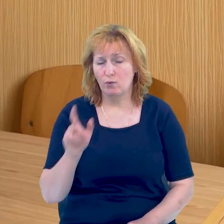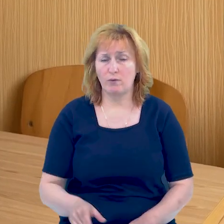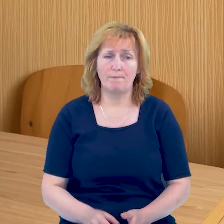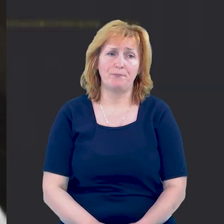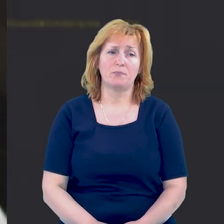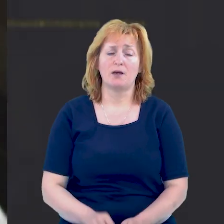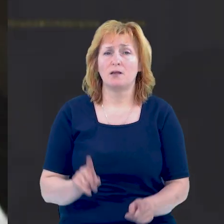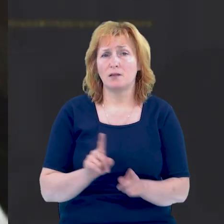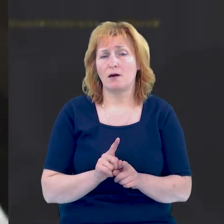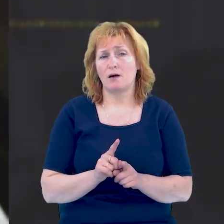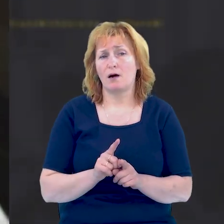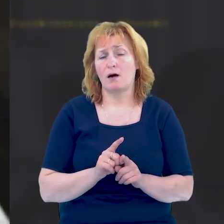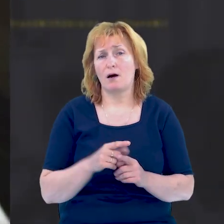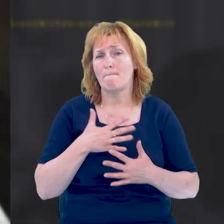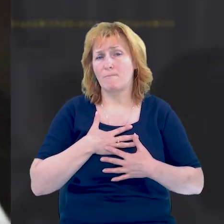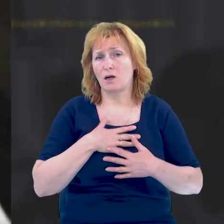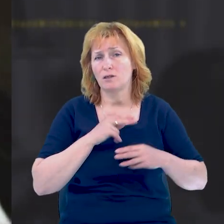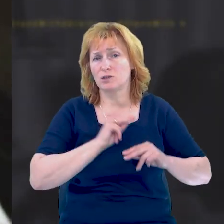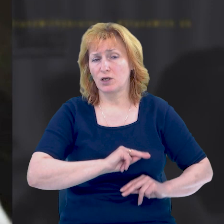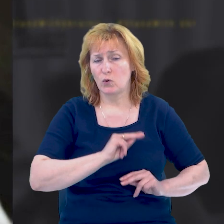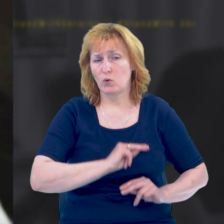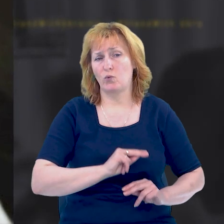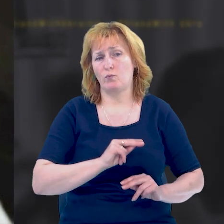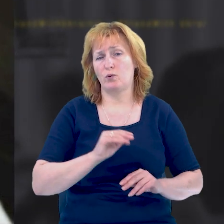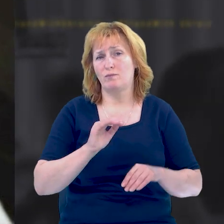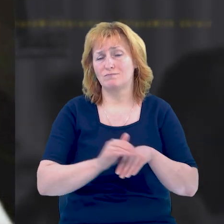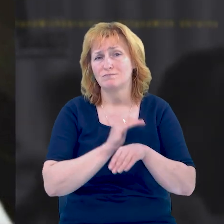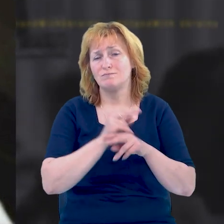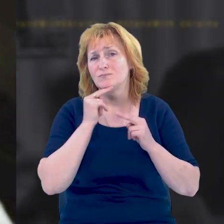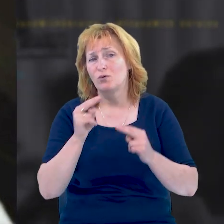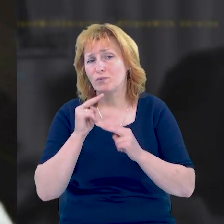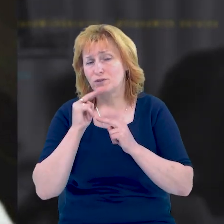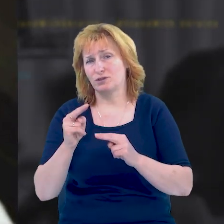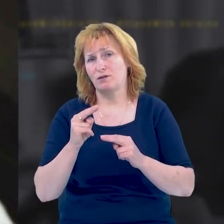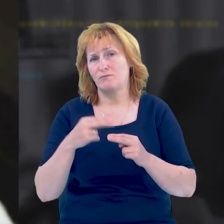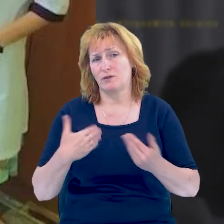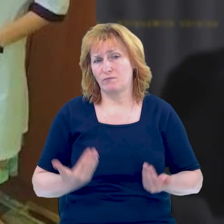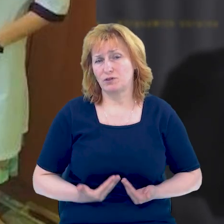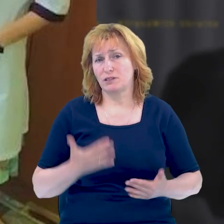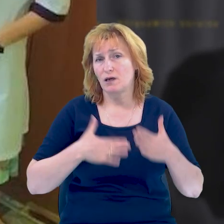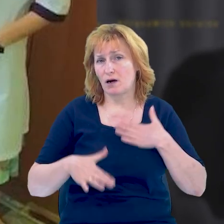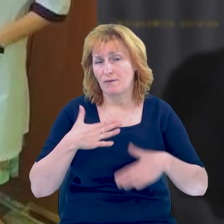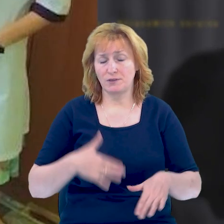працелюбну, доброзичливу, така вона була життєрадісна,